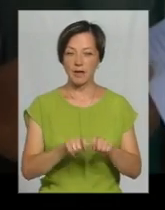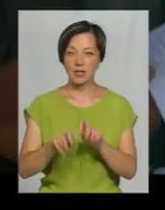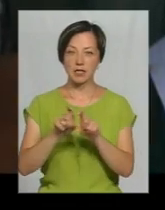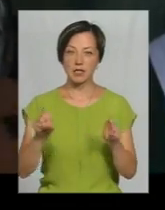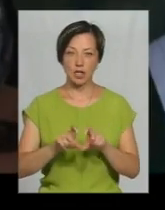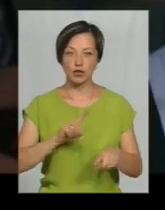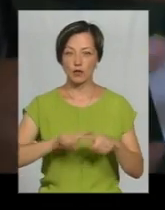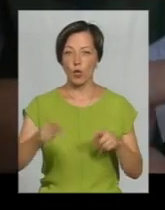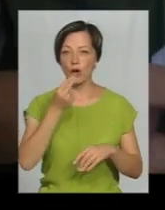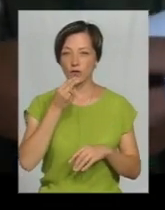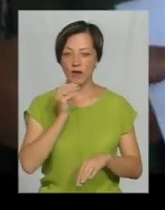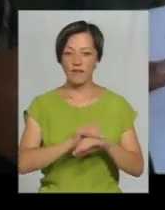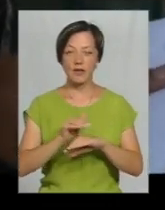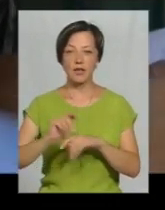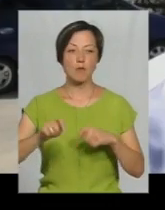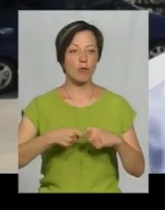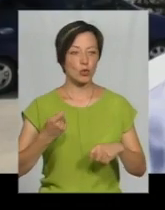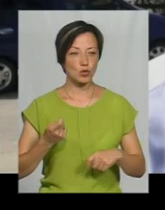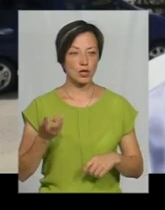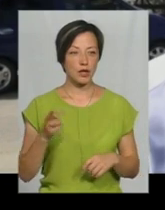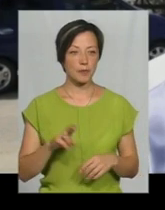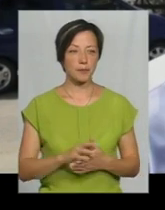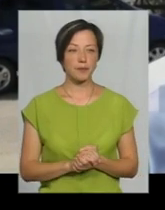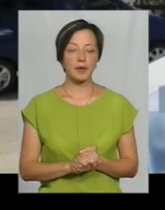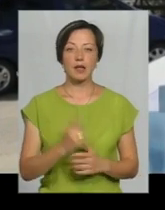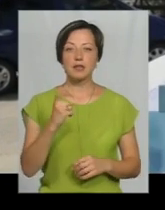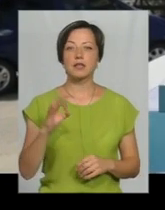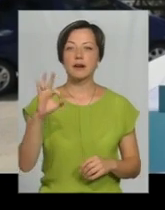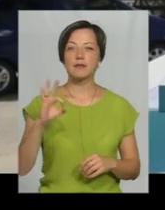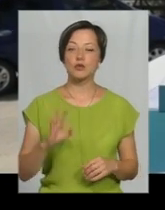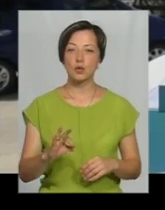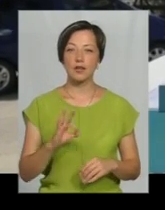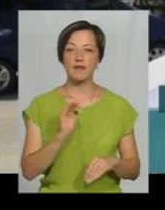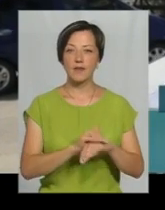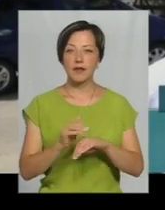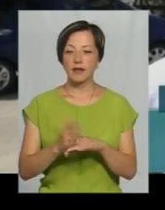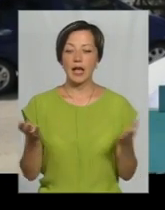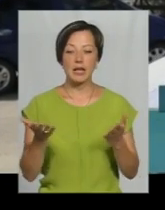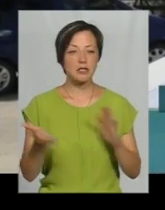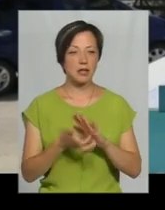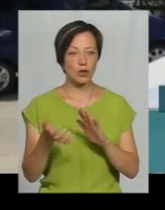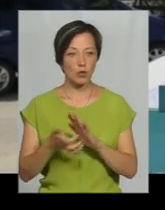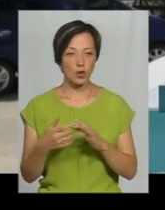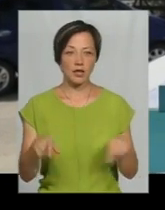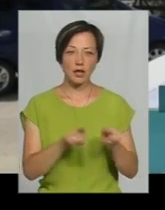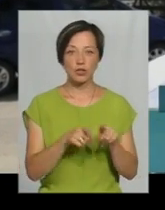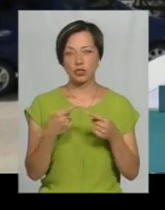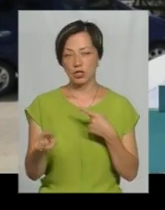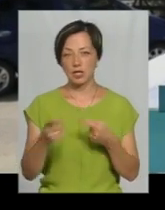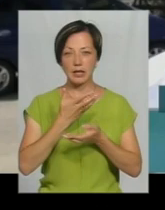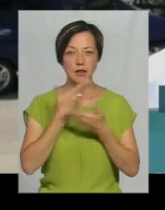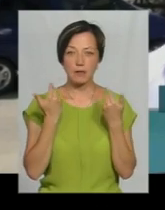закладах швидкого харчування виявлені порушення. Практично в 100% виявлені якісь недоліки, такі чи інші.